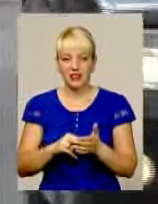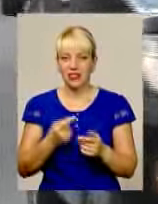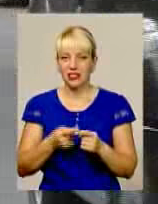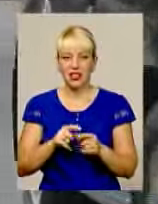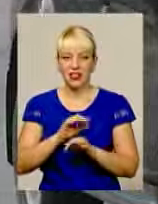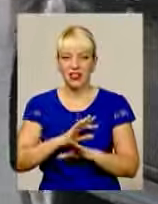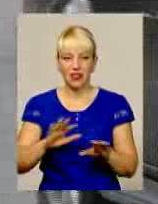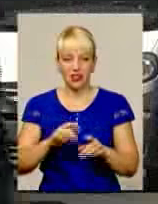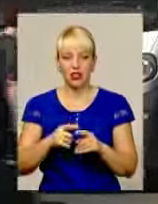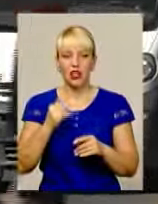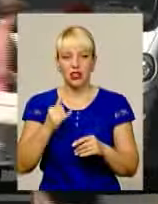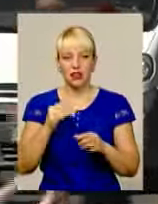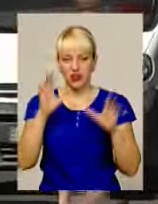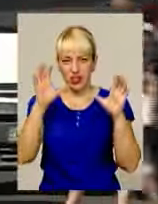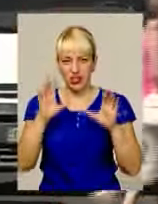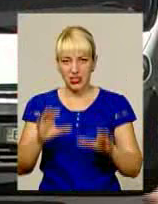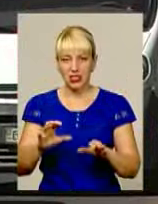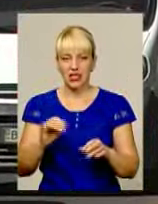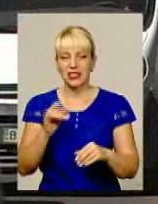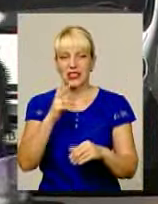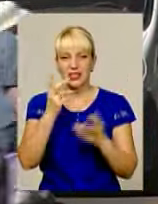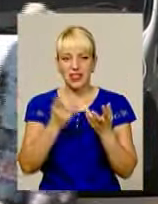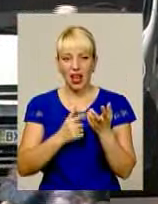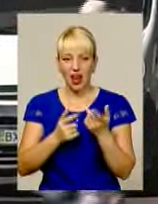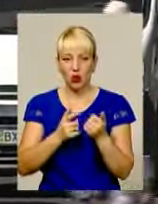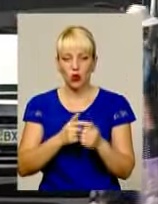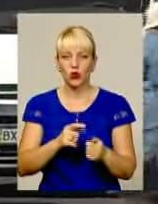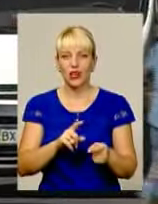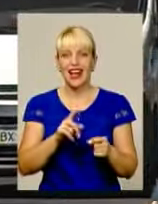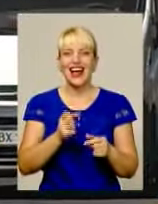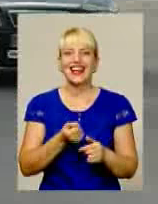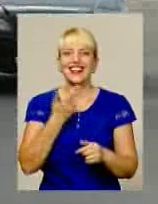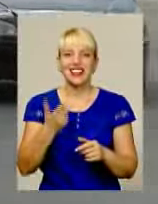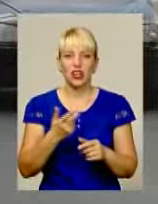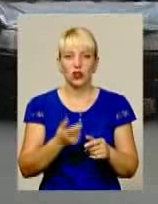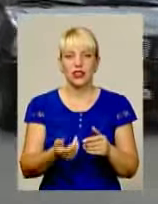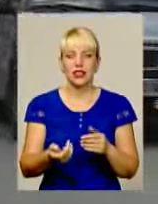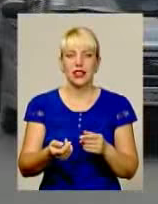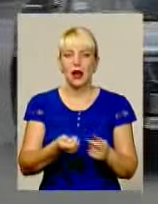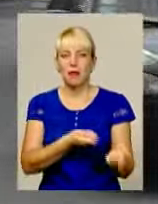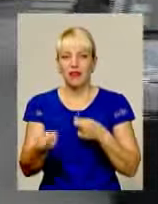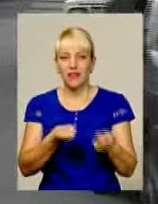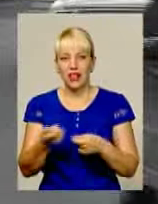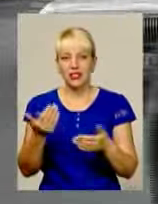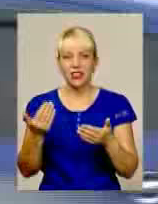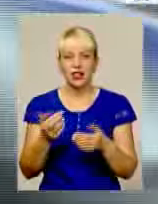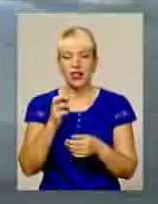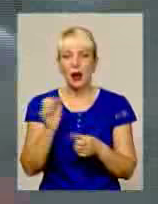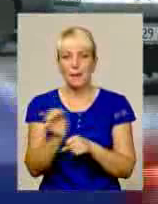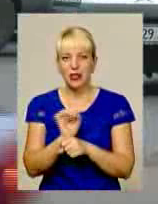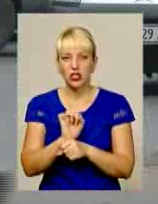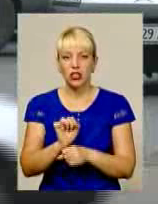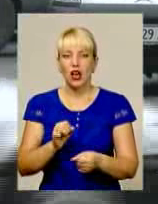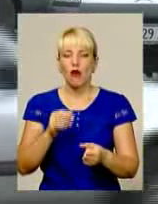стало невигідно. В результаті легалізації і за рахунок кількості перегнаних авто, а не розміру суми за розмитнення, надходження до бюджету зросли